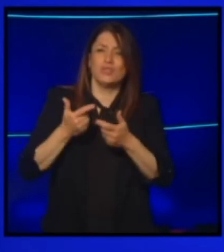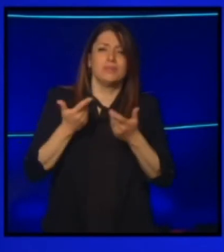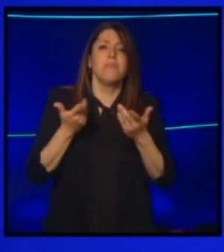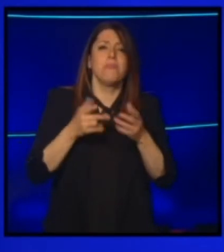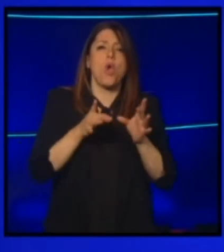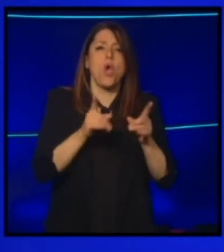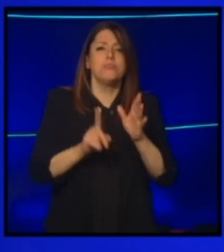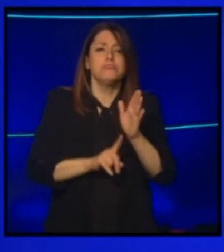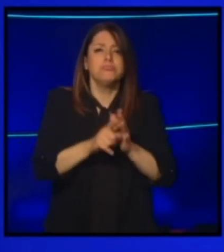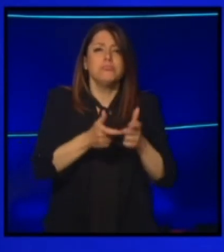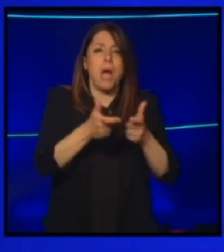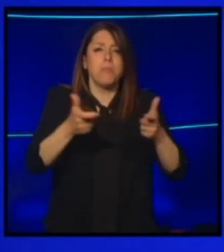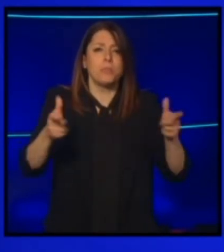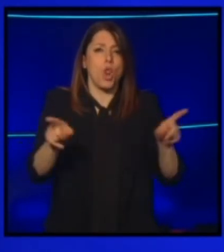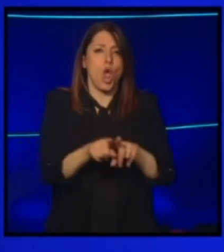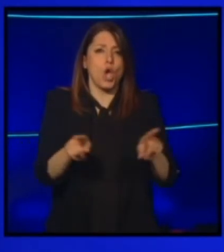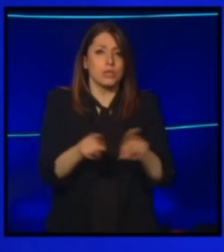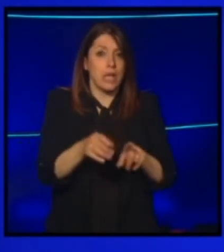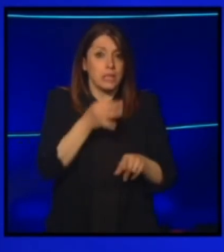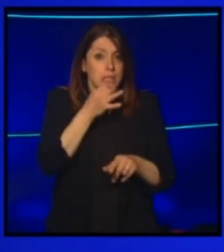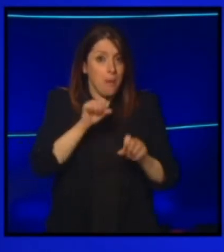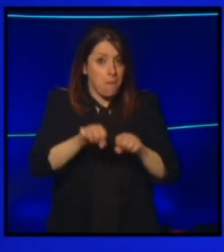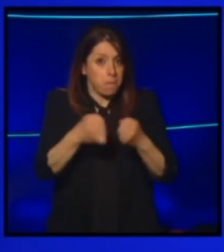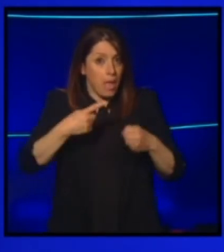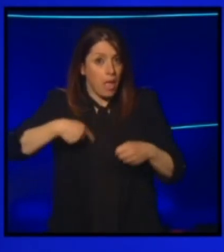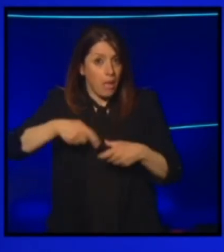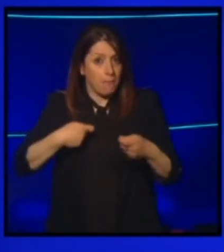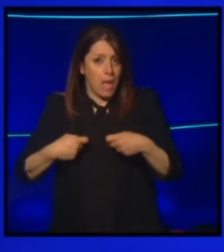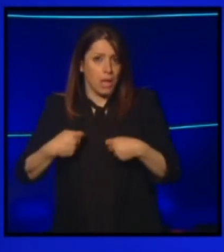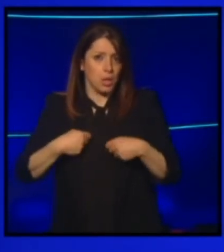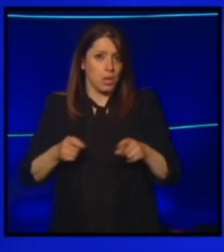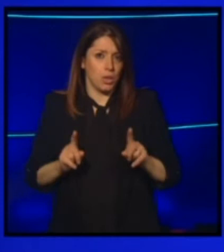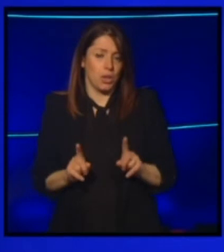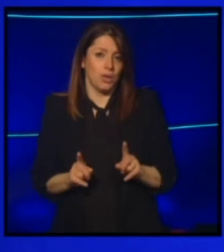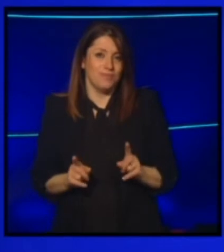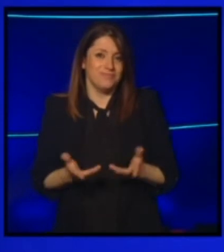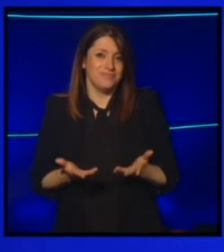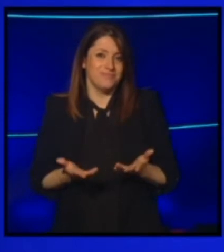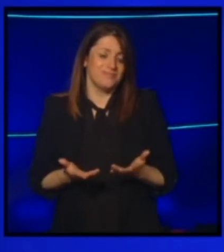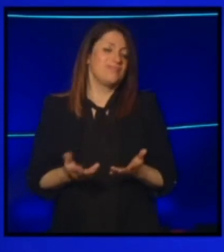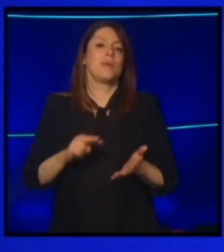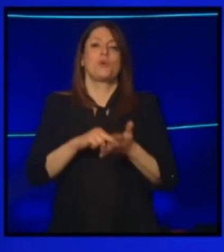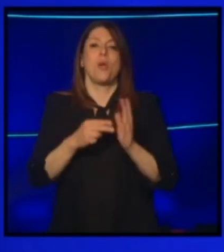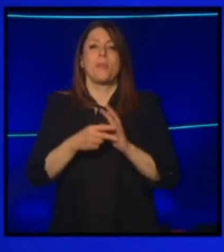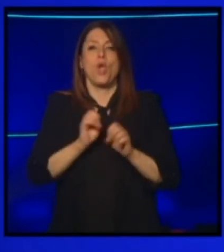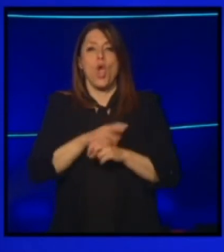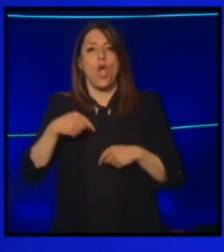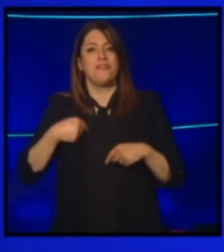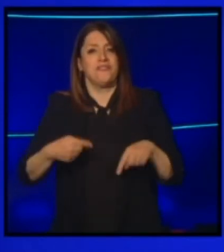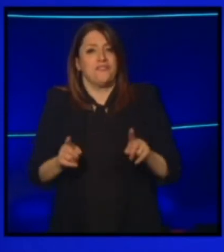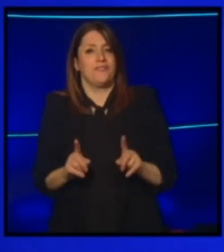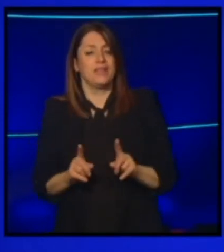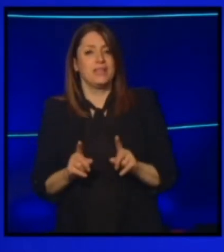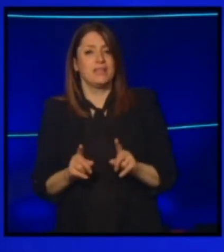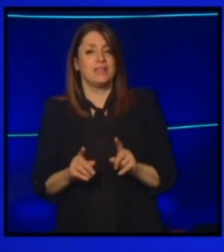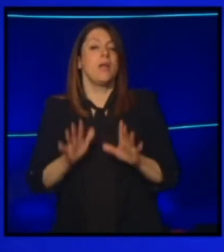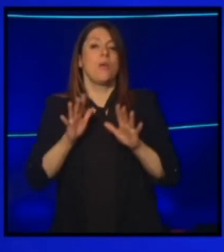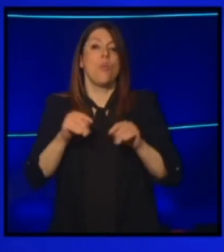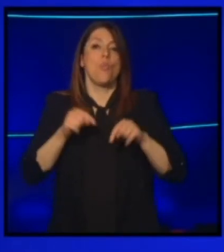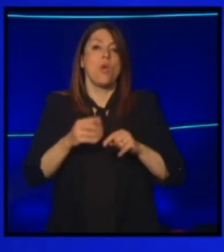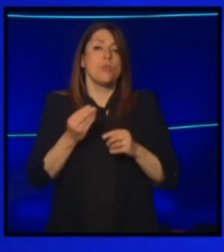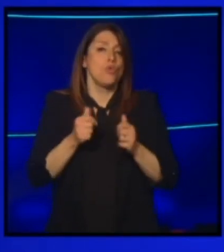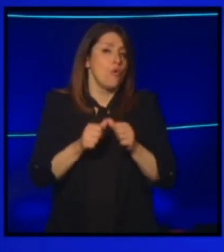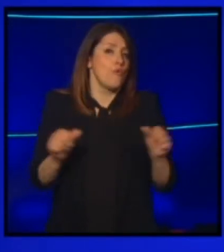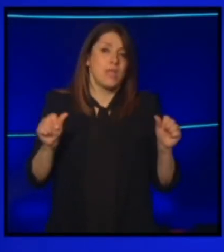salgono. Allora non è l'area mercatale quello che mette in discussione il problema del Covid. E questa è una cosa molto